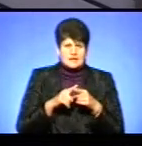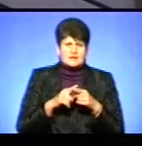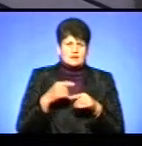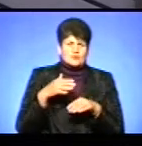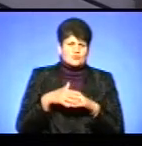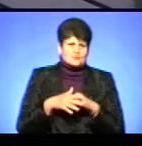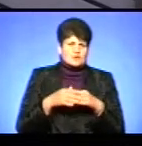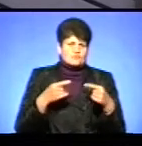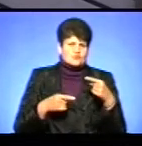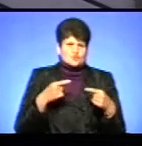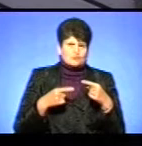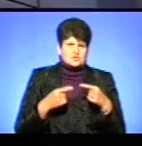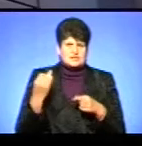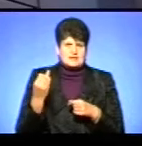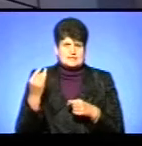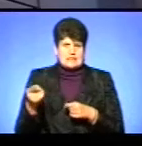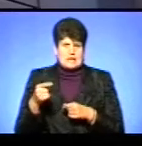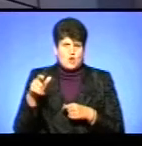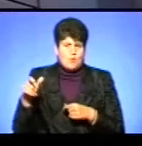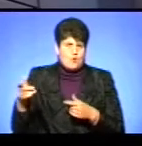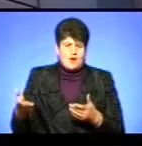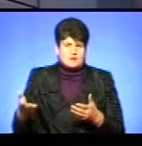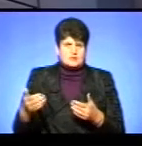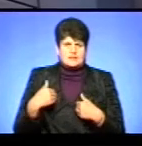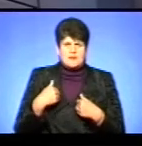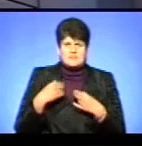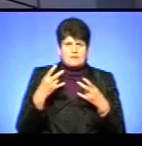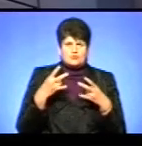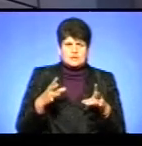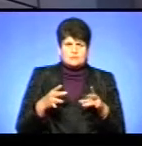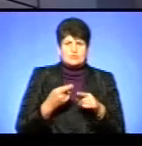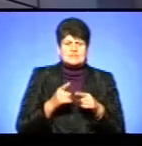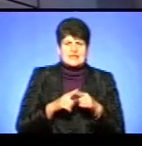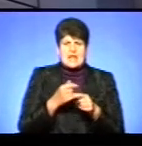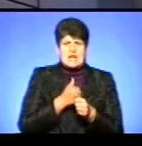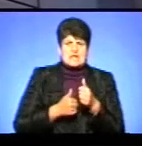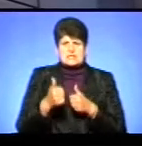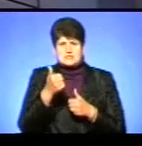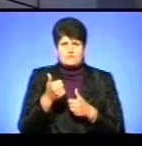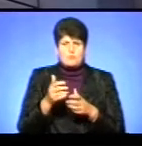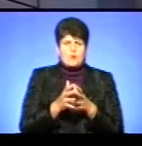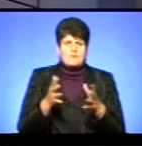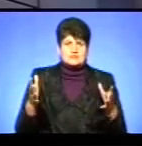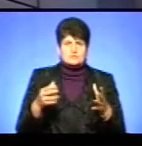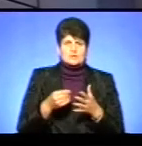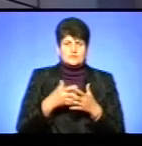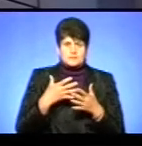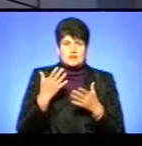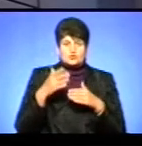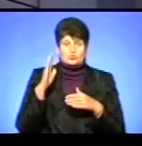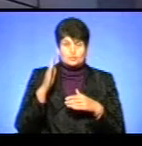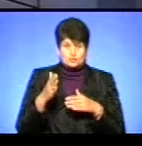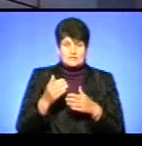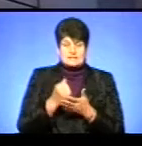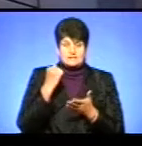розумію, супереч інтересам тернополян. Нам не потрібно таке лідерство по максимальному тарифу. Тому що, я розумію, якщо буде